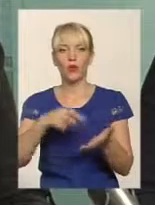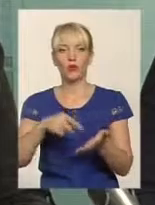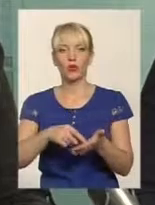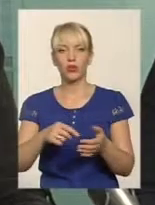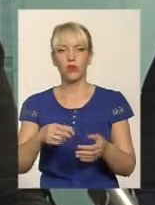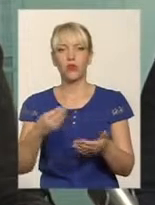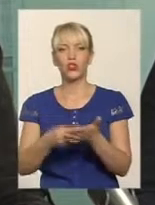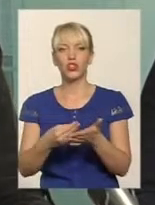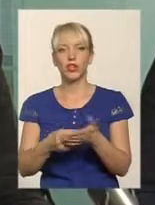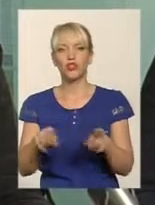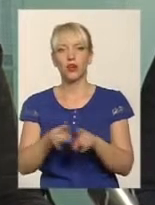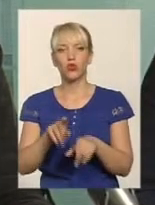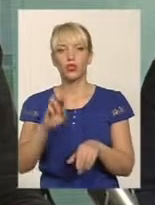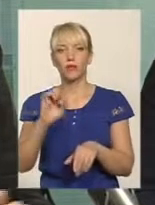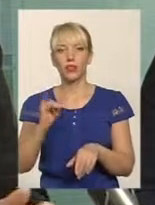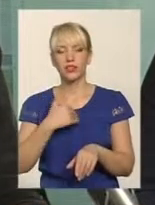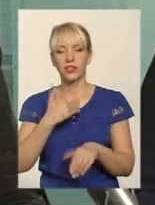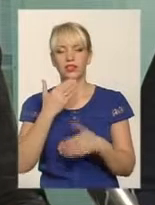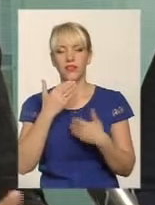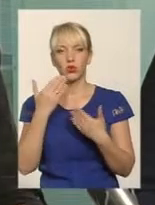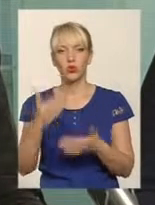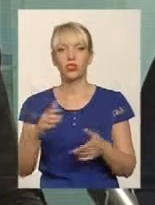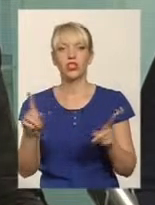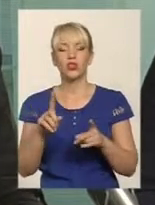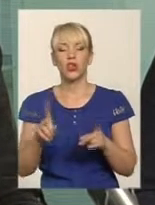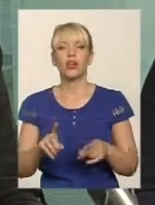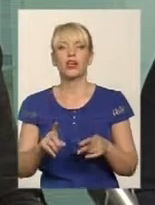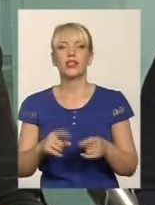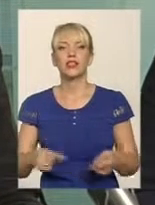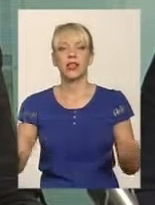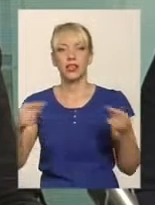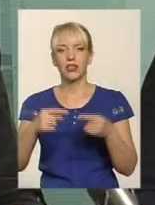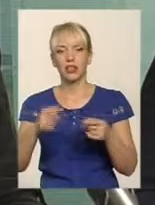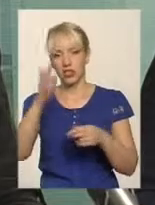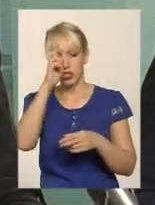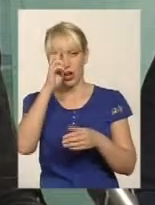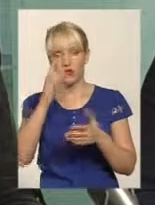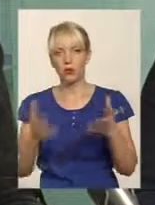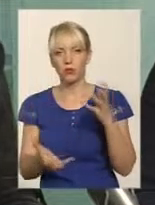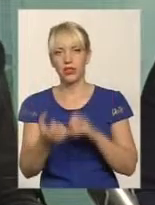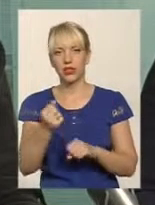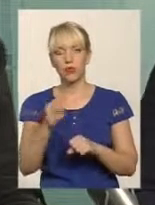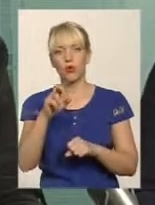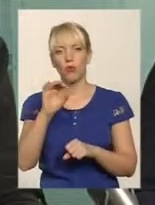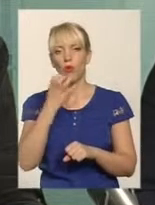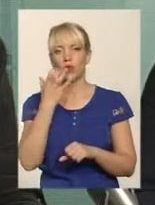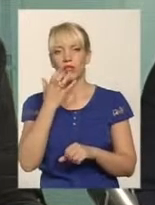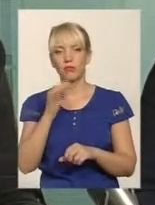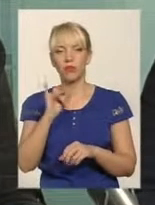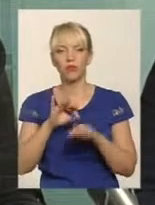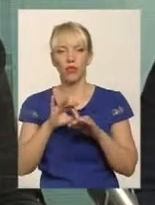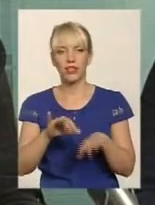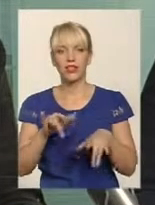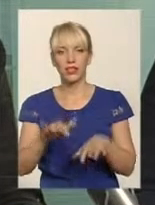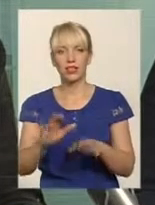Ще я би хотіла звернутися, що згідно державної підтримки по утепленню або проведенню заходів